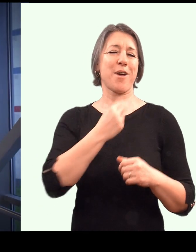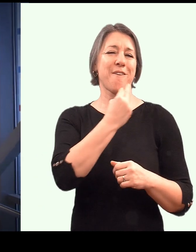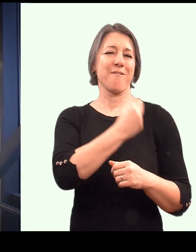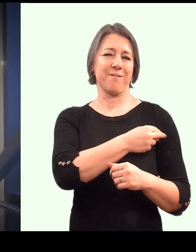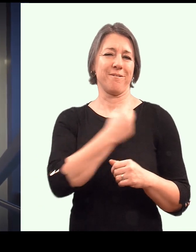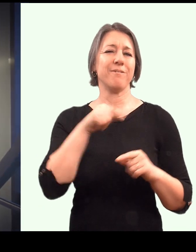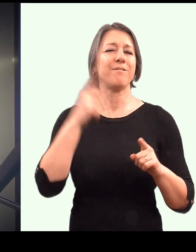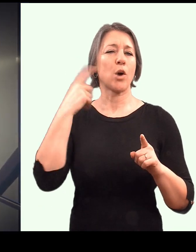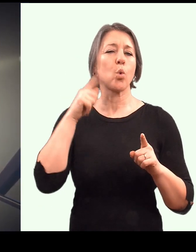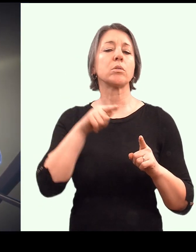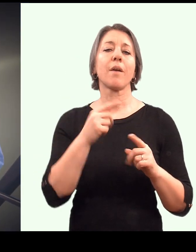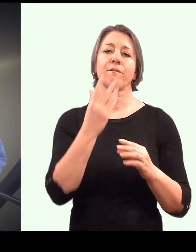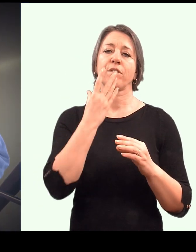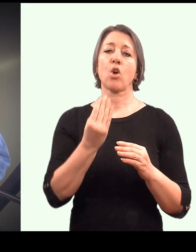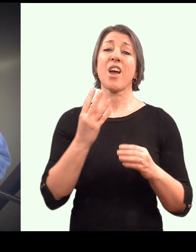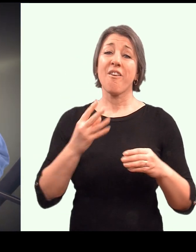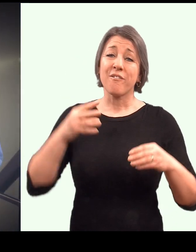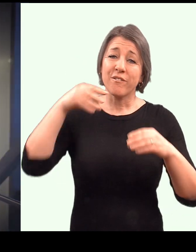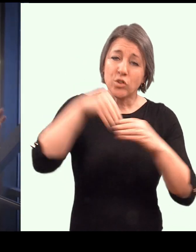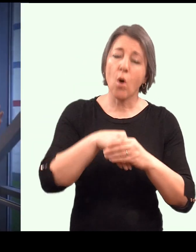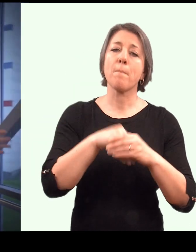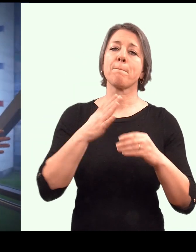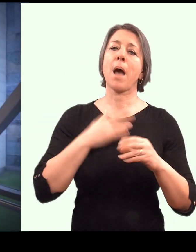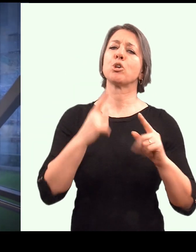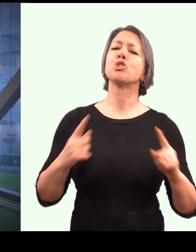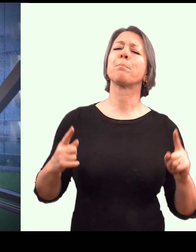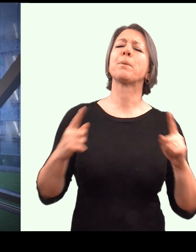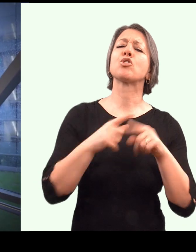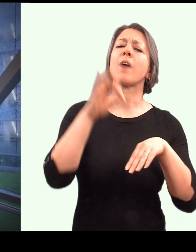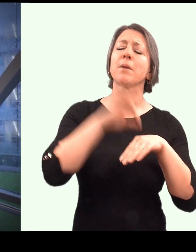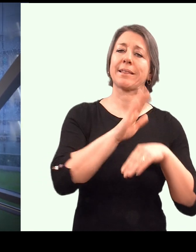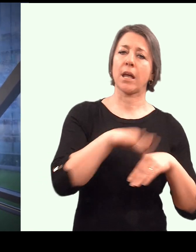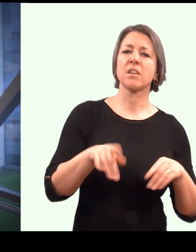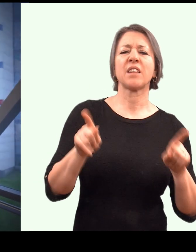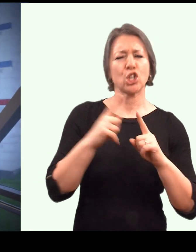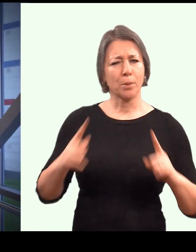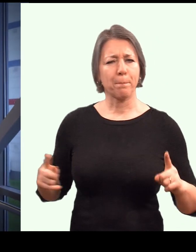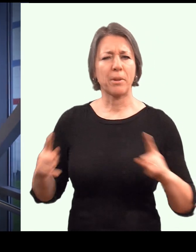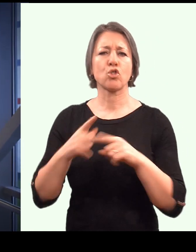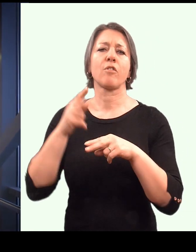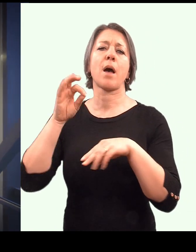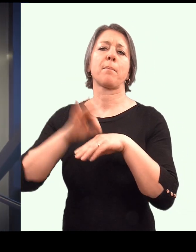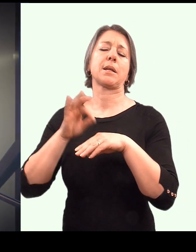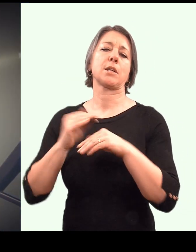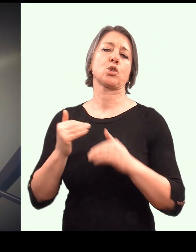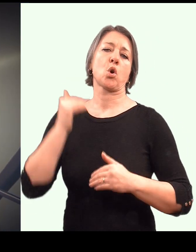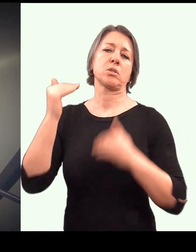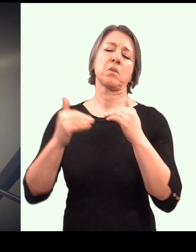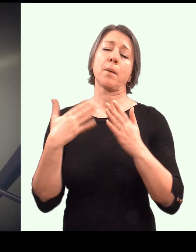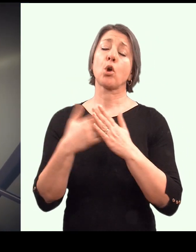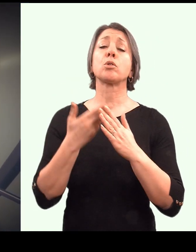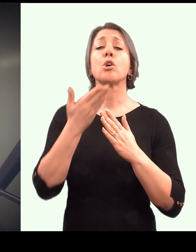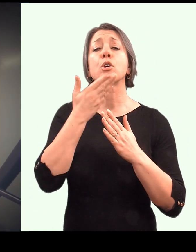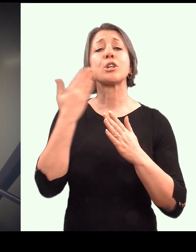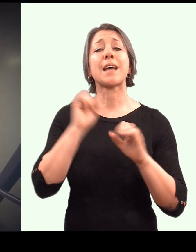pacienti jsou exponováni jak špičkové dětské medicíně, tak špičkové dospělé medicíně. A v tomto smyslu si myslím, že naše fakulta je